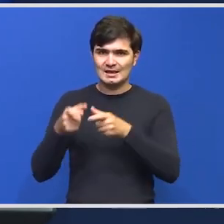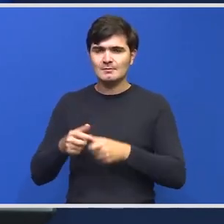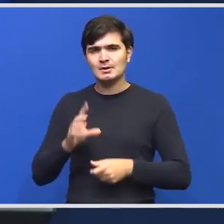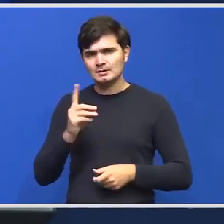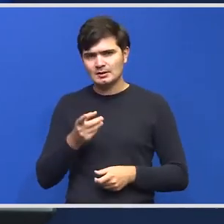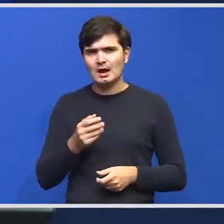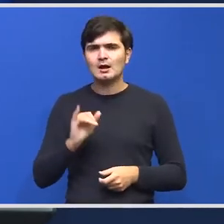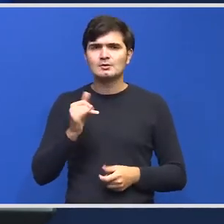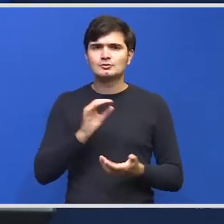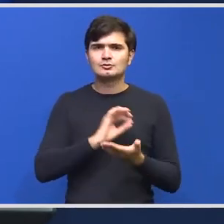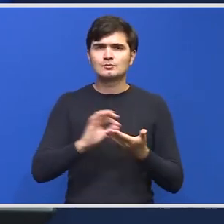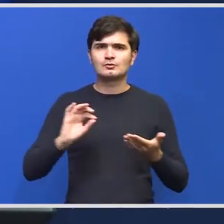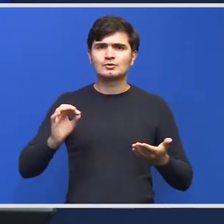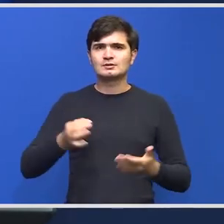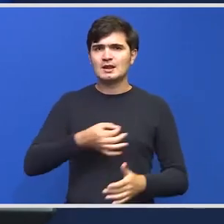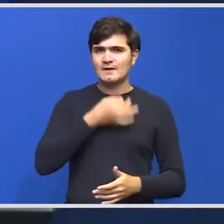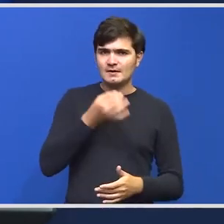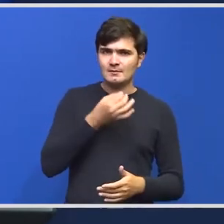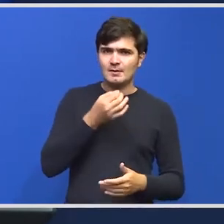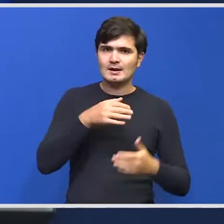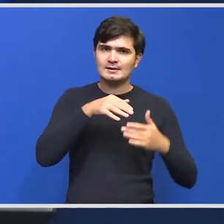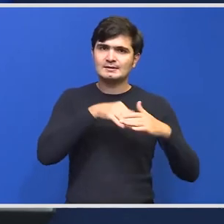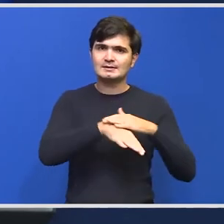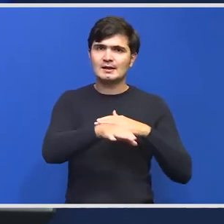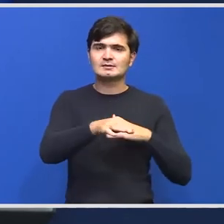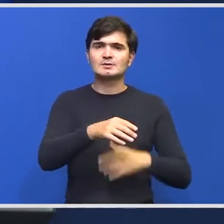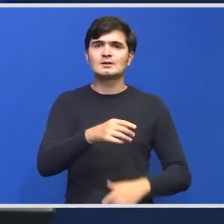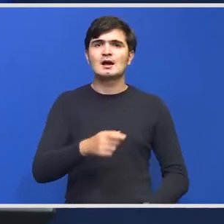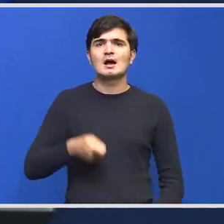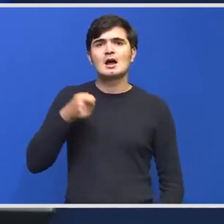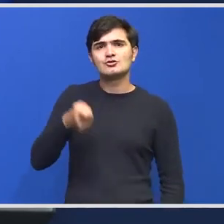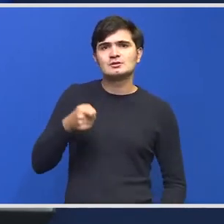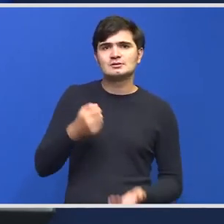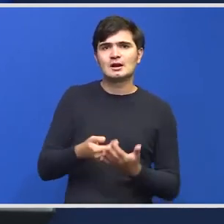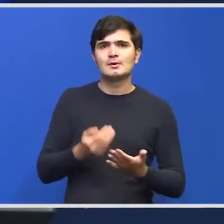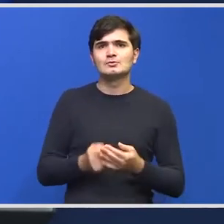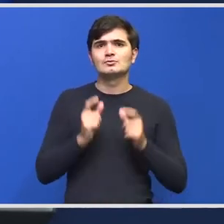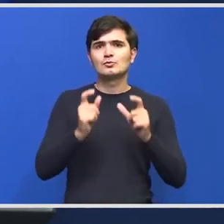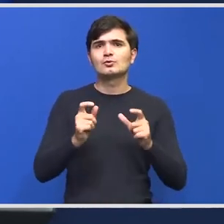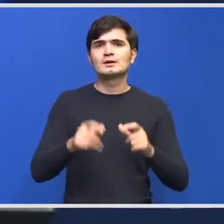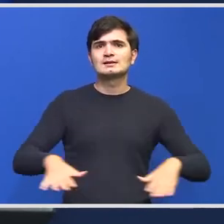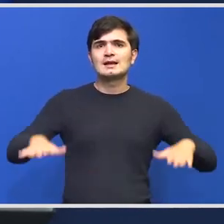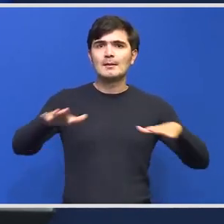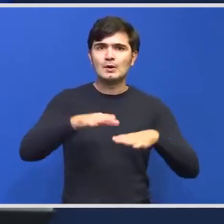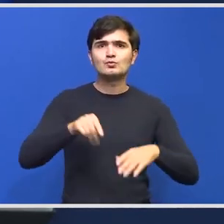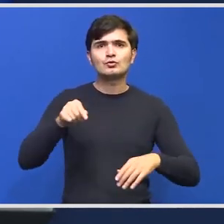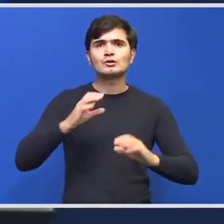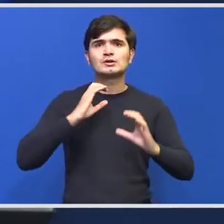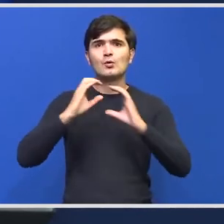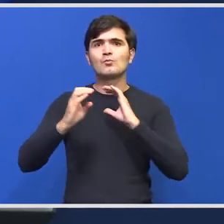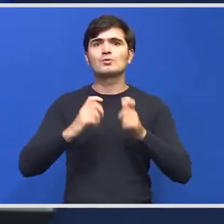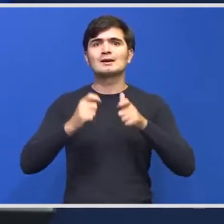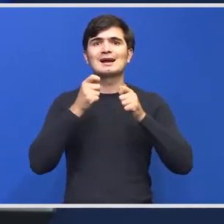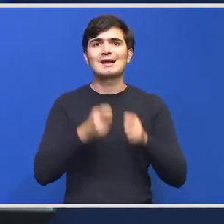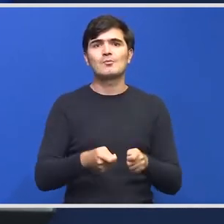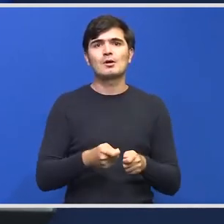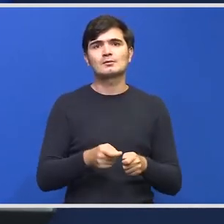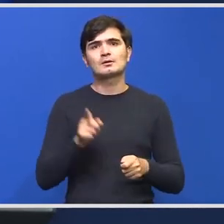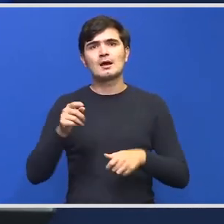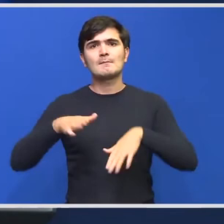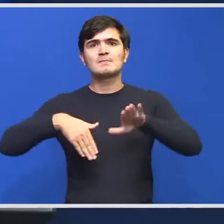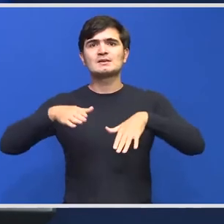echipei și procesele verbale respective se transmit către Agenția de Protecție a Mediului care comunică rapoartele către